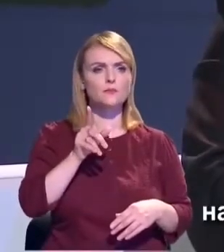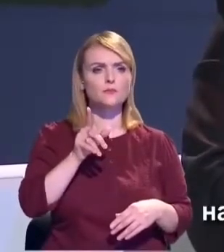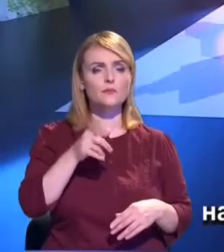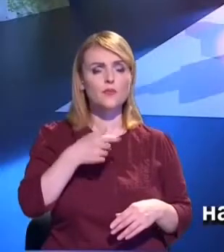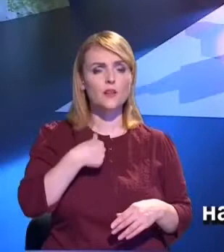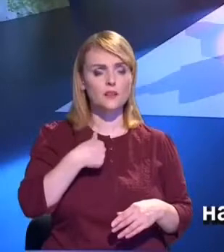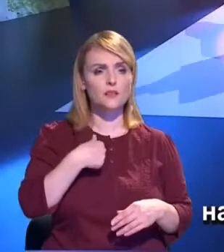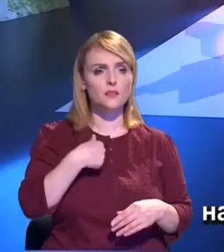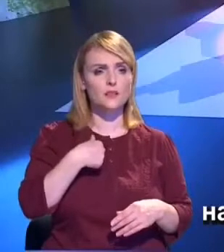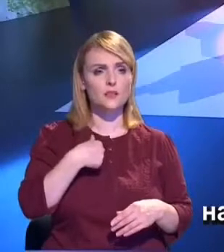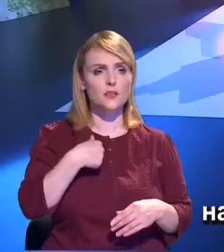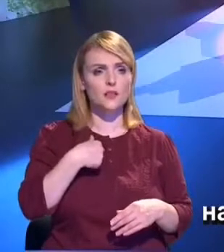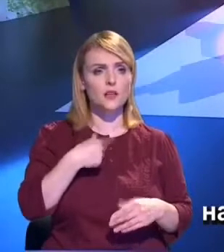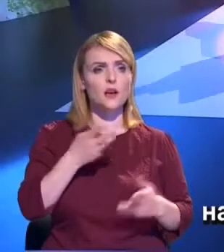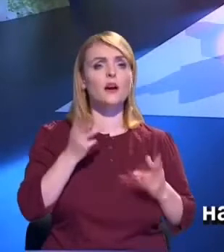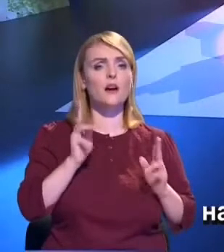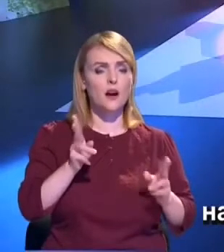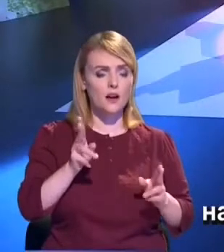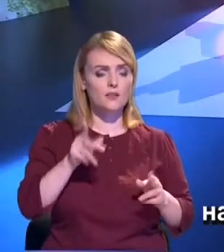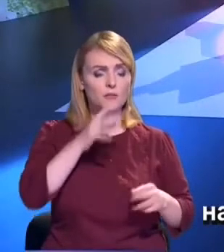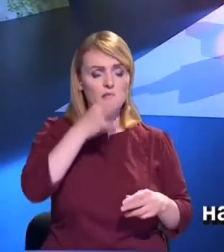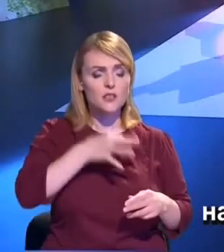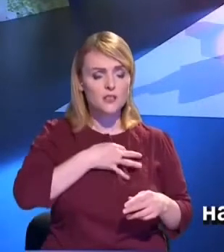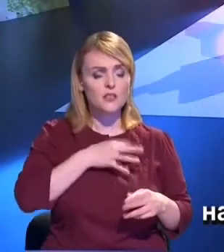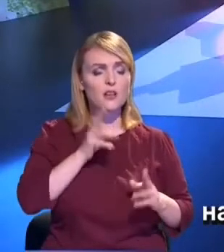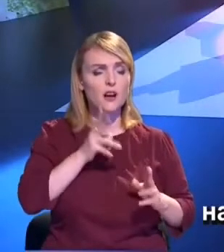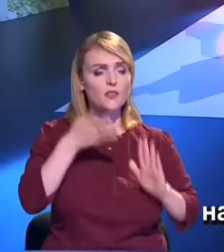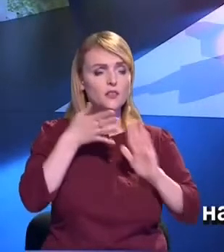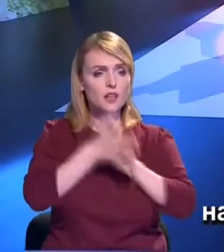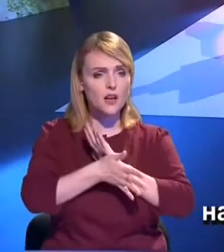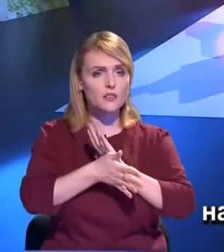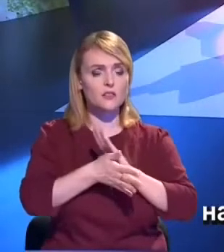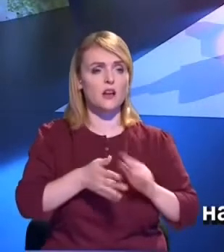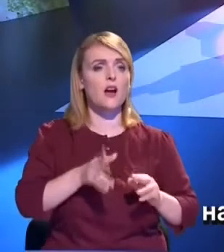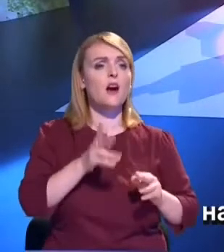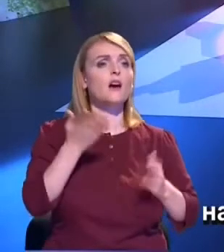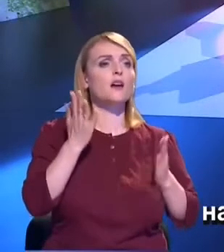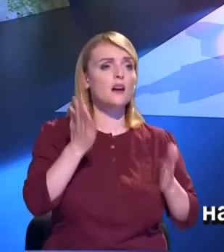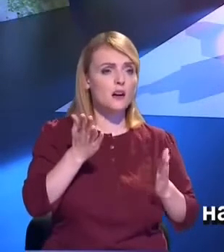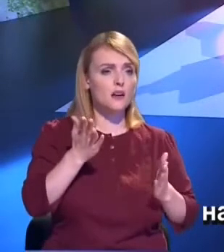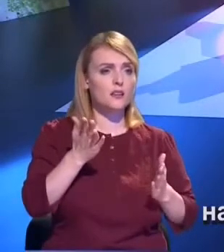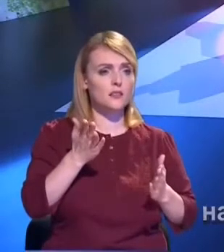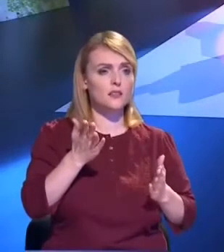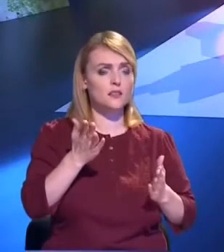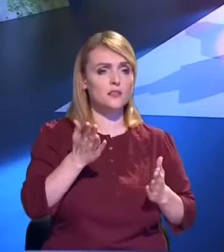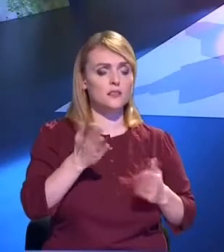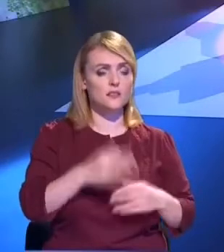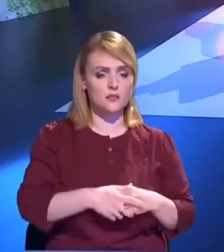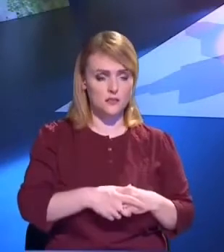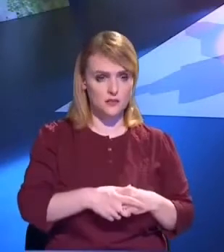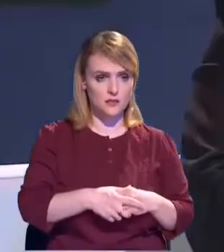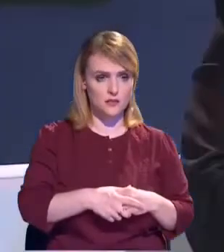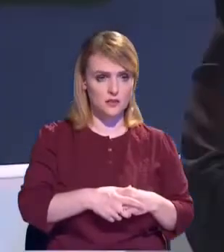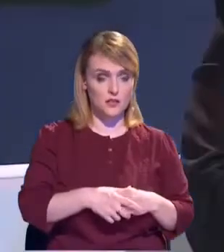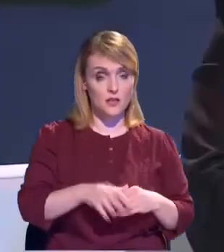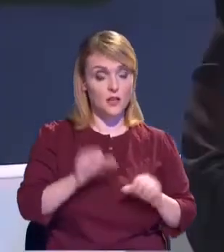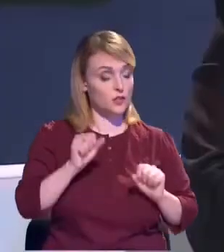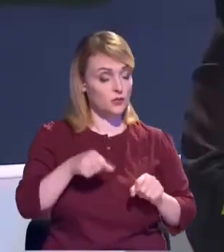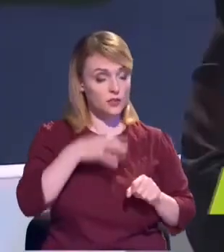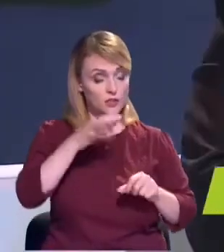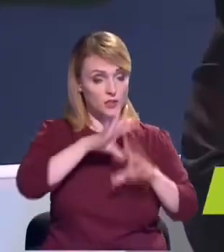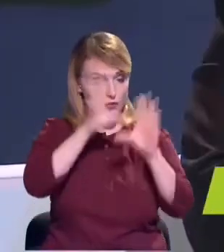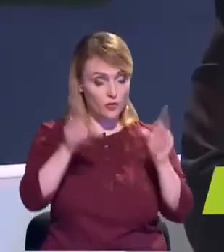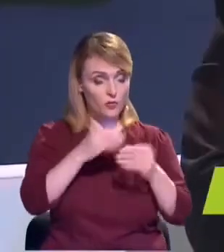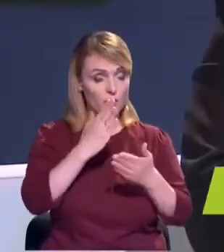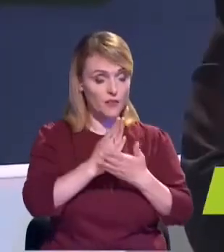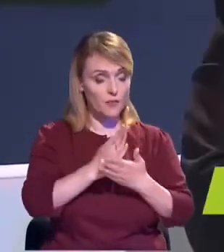telespectatori, probabil, ar fi gradul de acoperire cu serviciile de apă, duc, apă potabilă și canalizare. eu, posturile conform strategiei sunt în jur de 2 miliarde de euro,